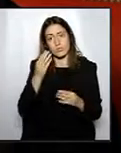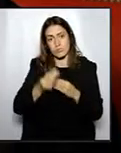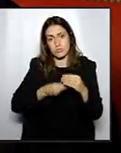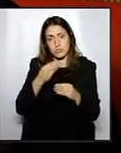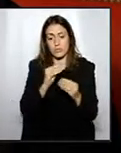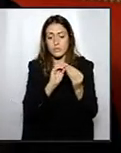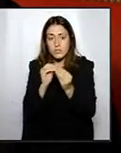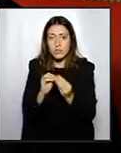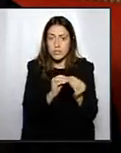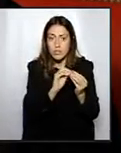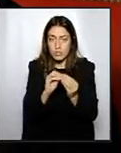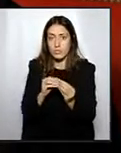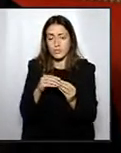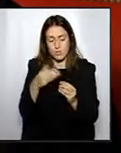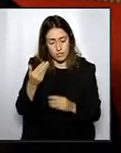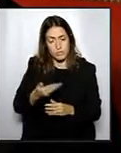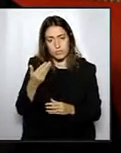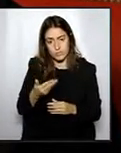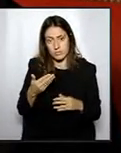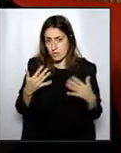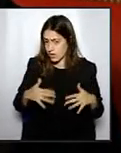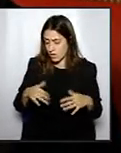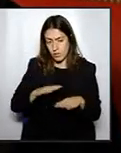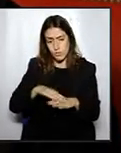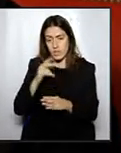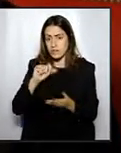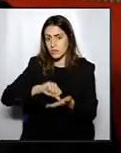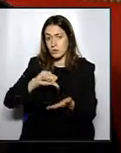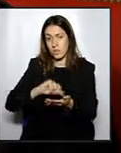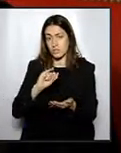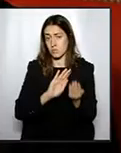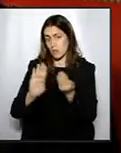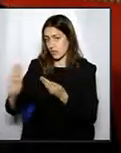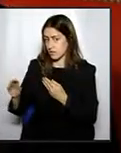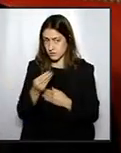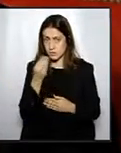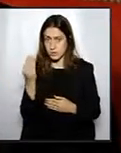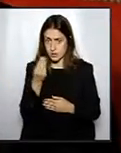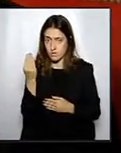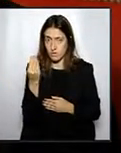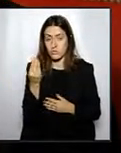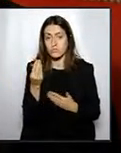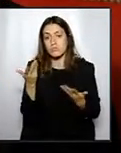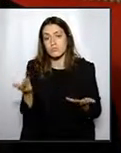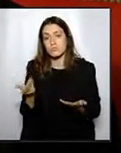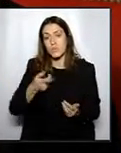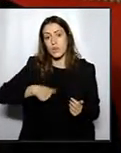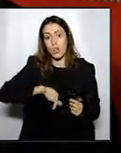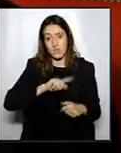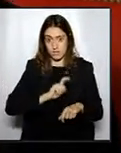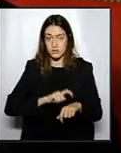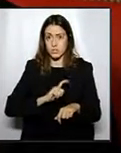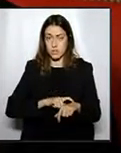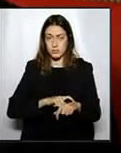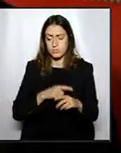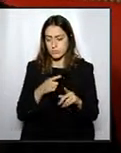aquests arreginaments són del tot necessari per a la nostra ciutat i els nostres concitadans. Evidentment, nosaltres, ara, almenys no hem tingut temps aquests dies de passejar